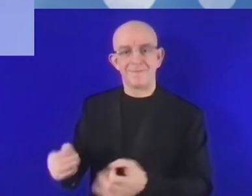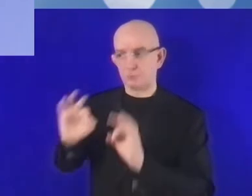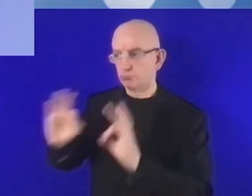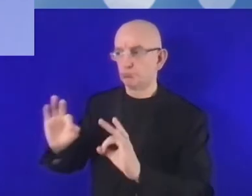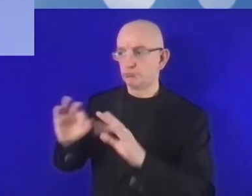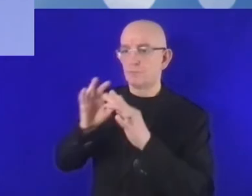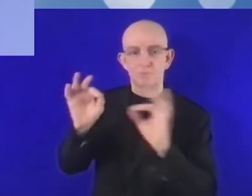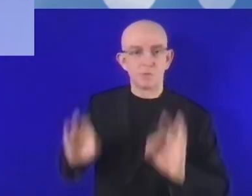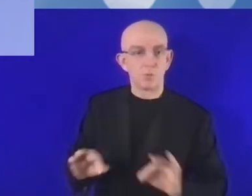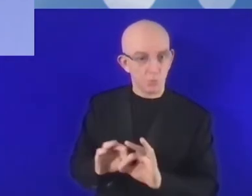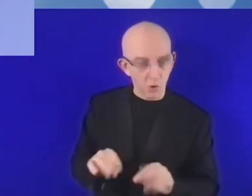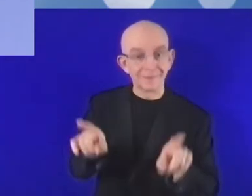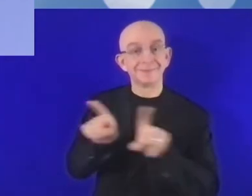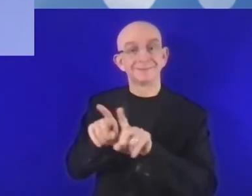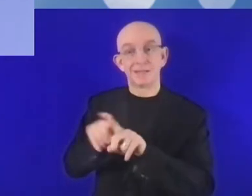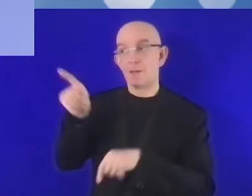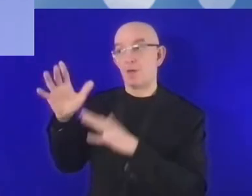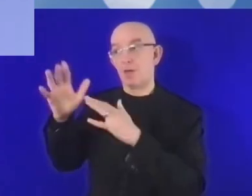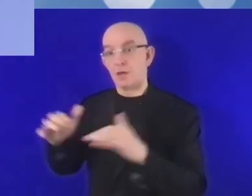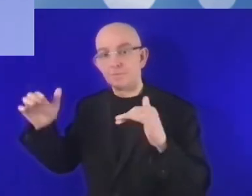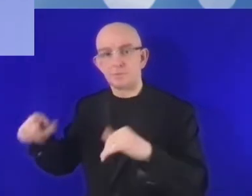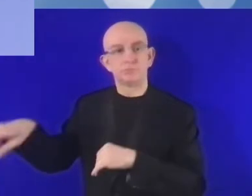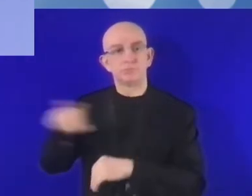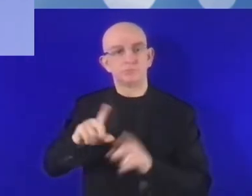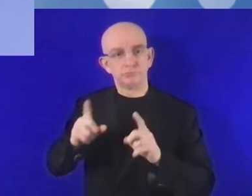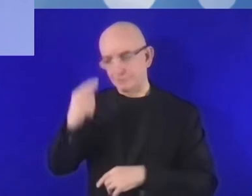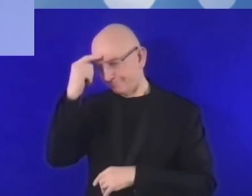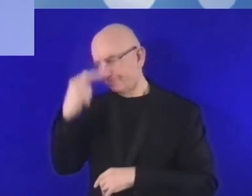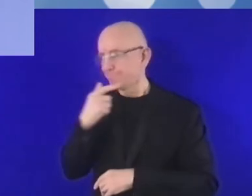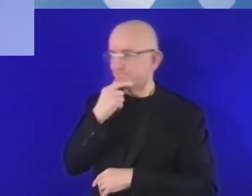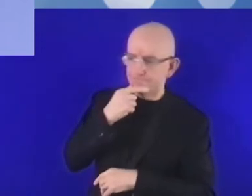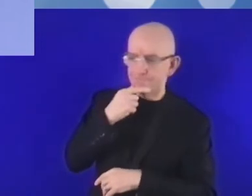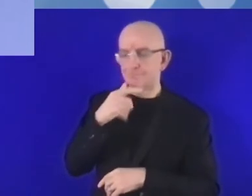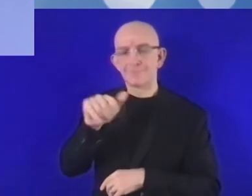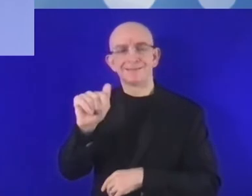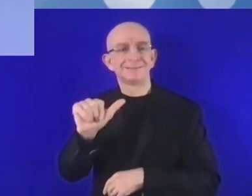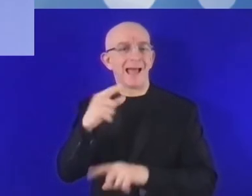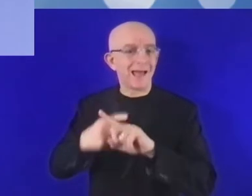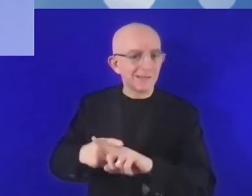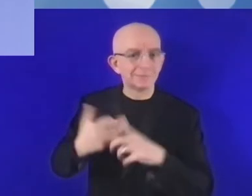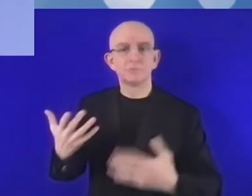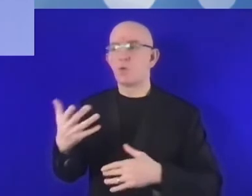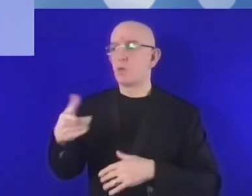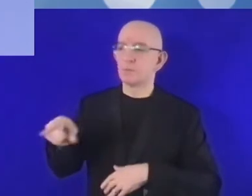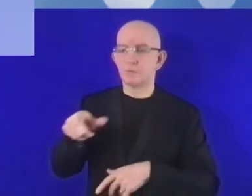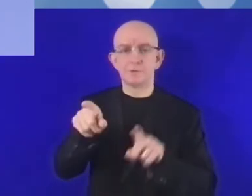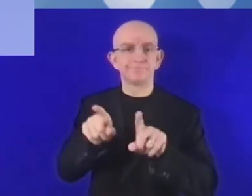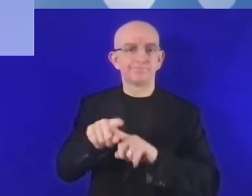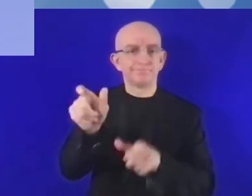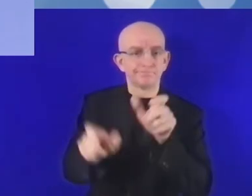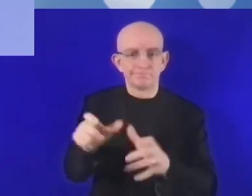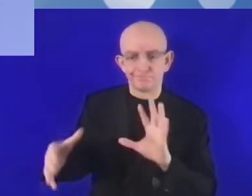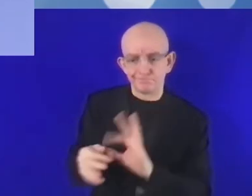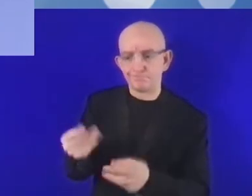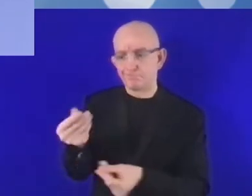powinna rozważyć wdrożenie różnego rodzaju zachęt, między innymi zachęt finansowych, zachęt podatkowych.